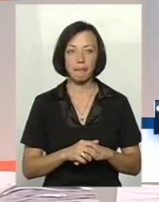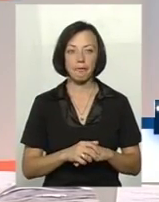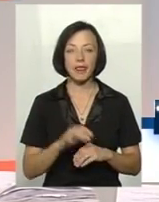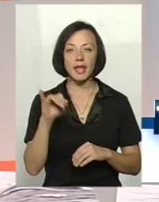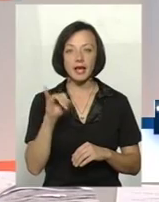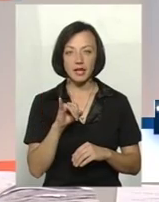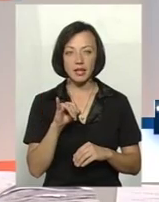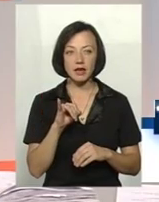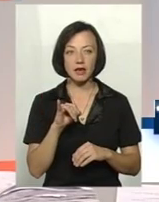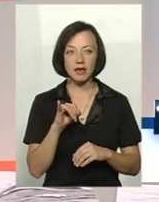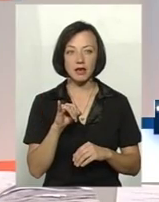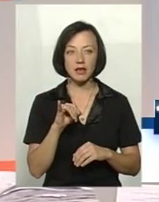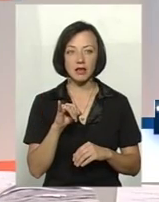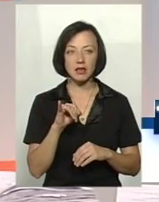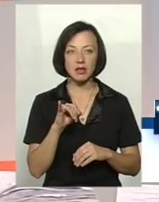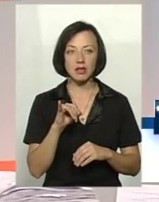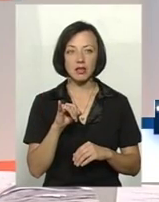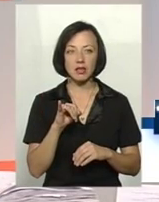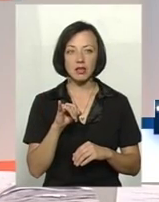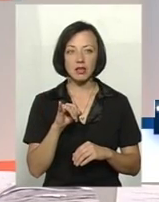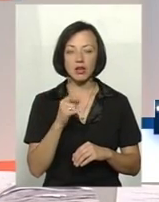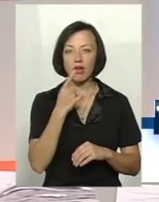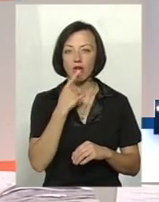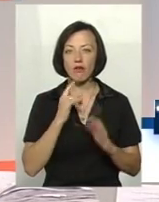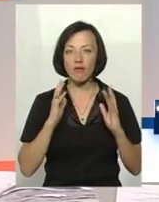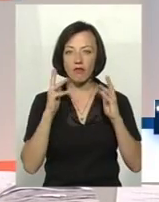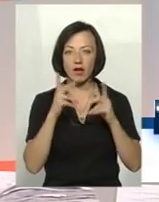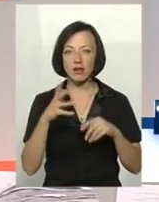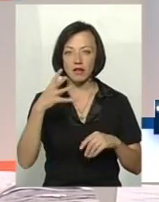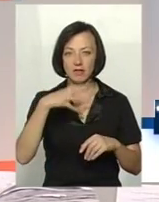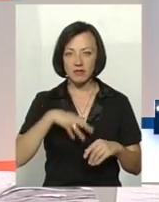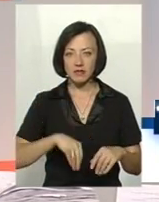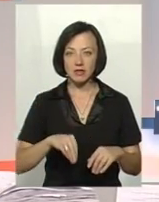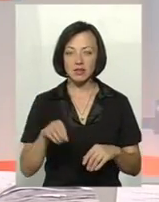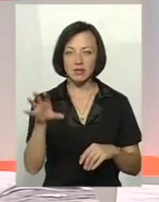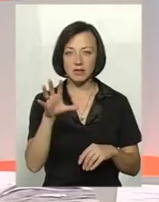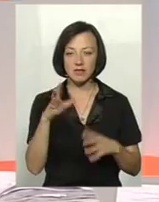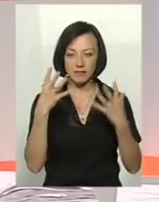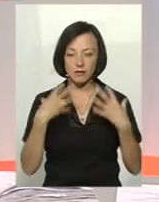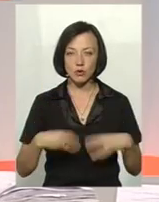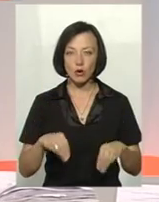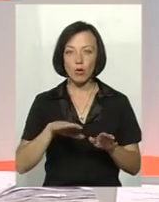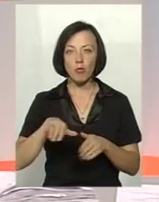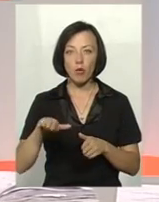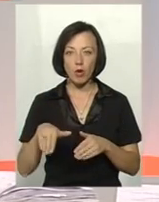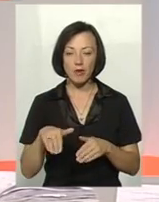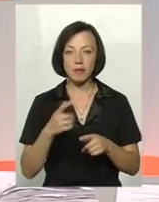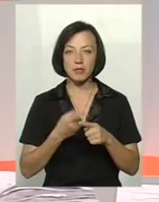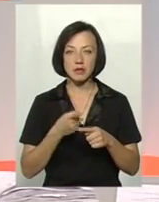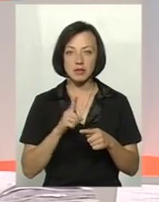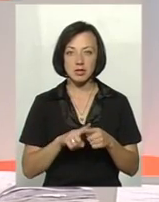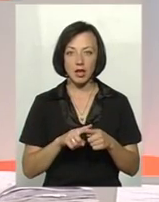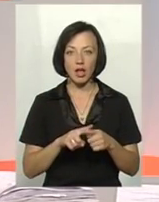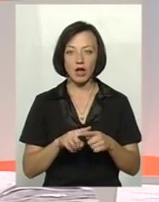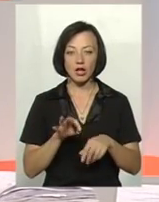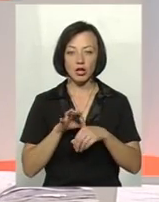характеризується геморогічним діатезом. Це крововиливе в усіх внутрініх органах. Потім, значить, воно на